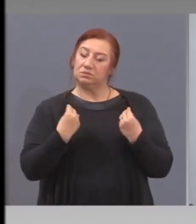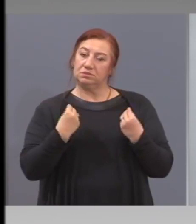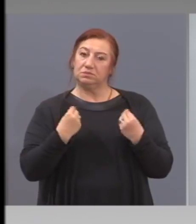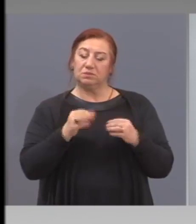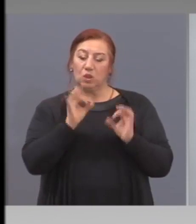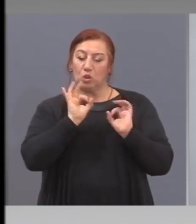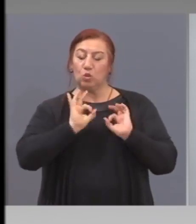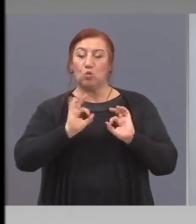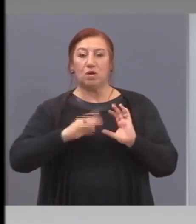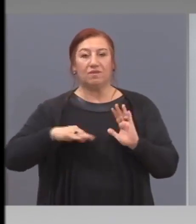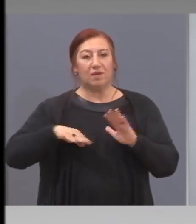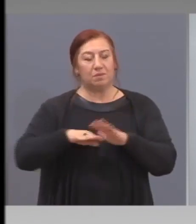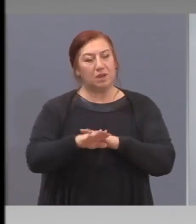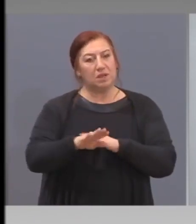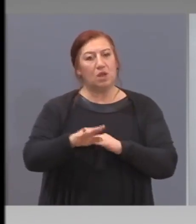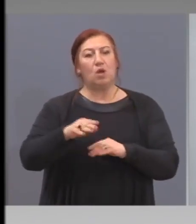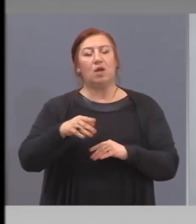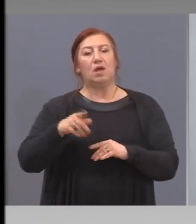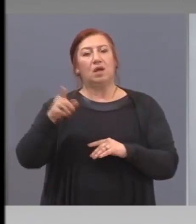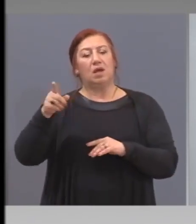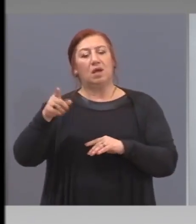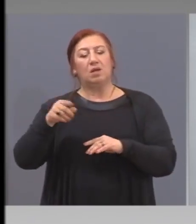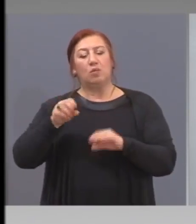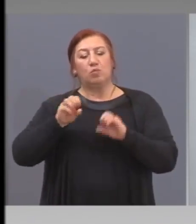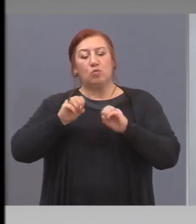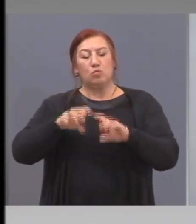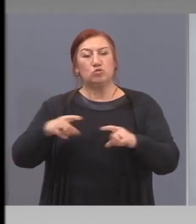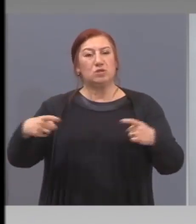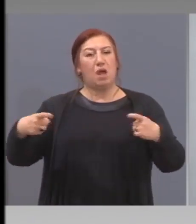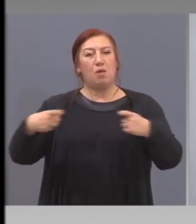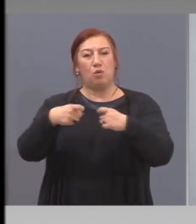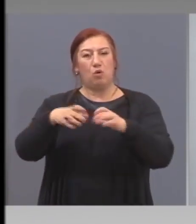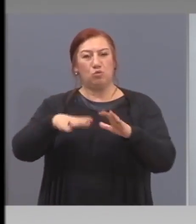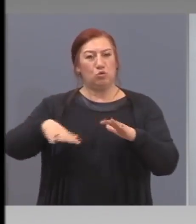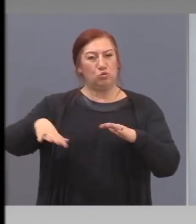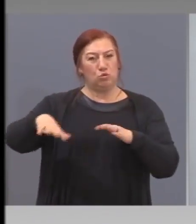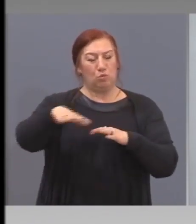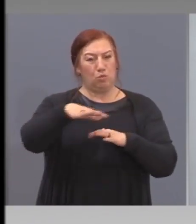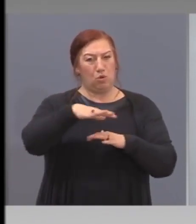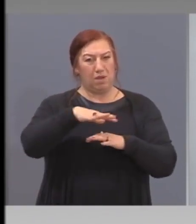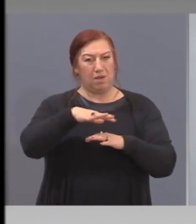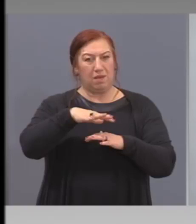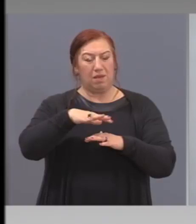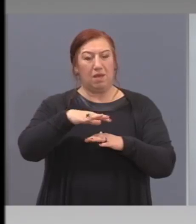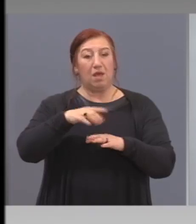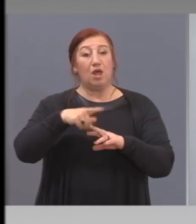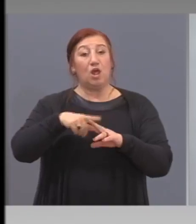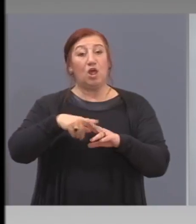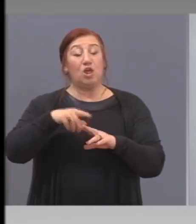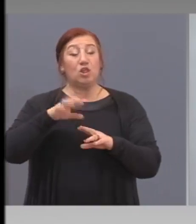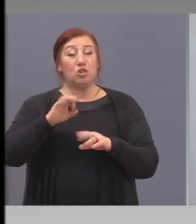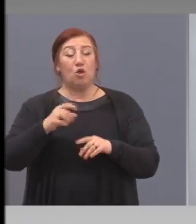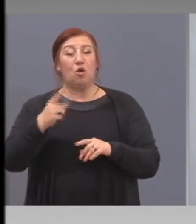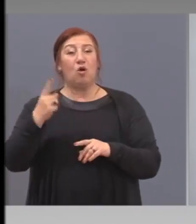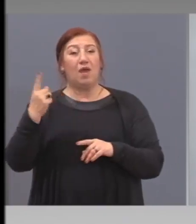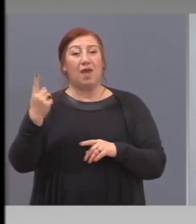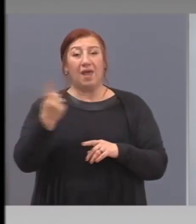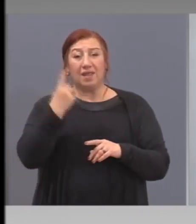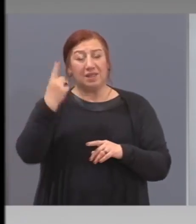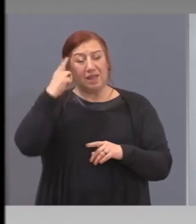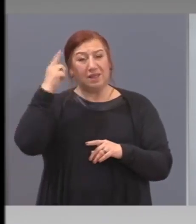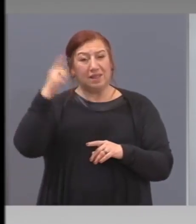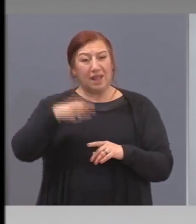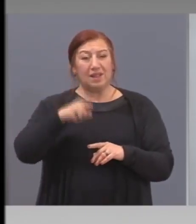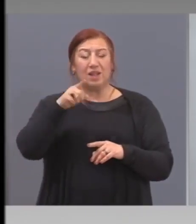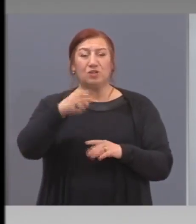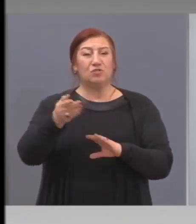Услужливо го пропускат моите опоненти. Но един ден това ще бъде отчетено, като много